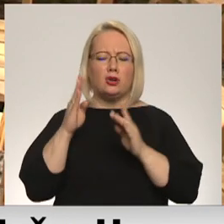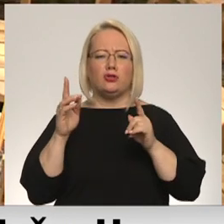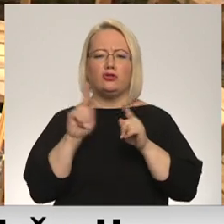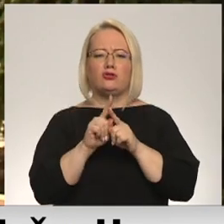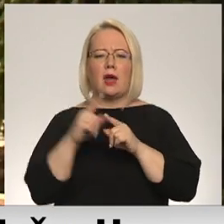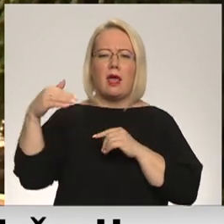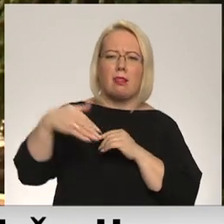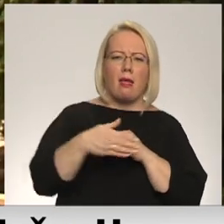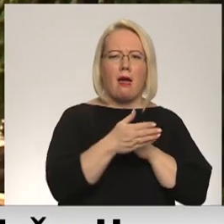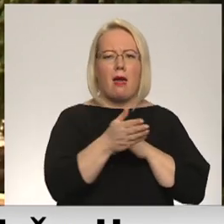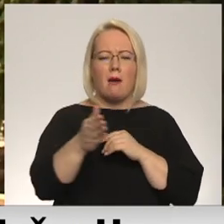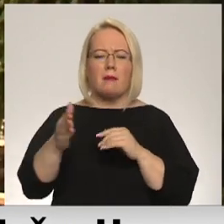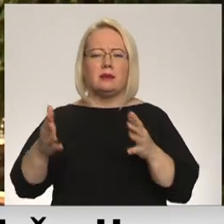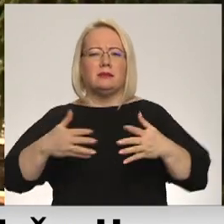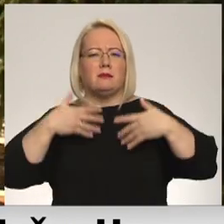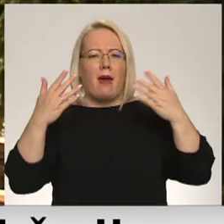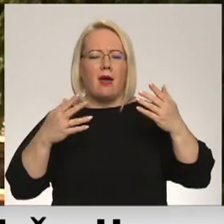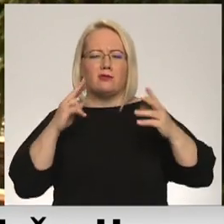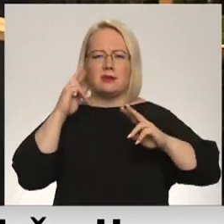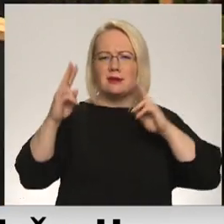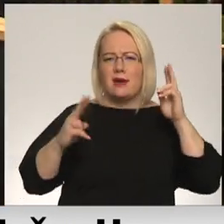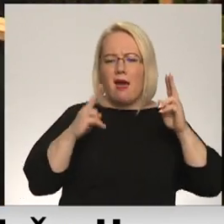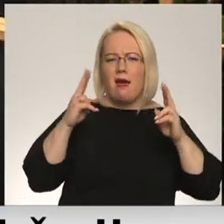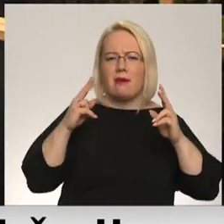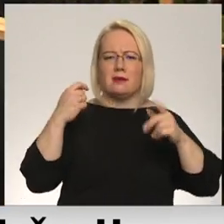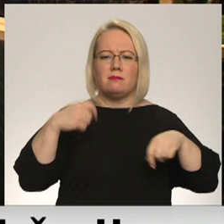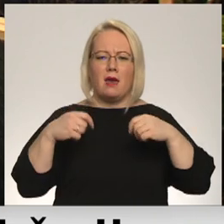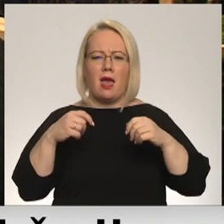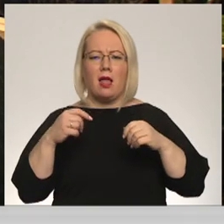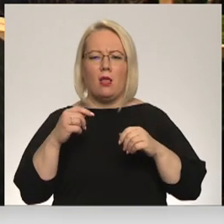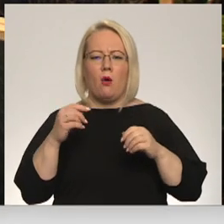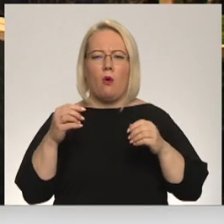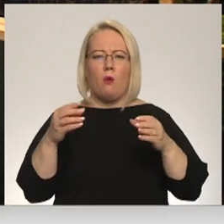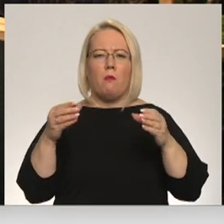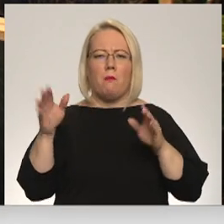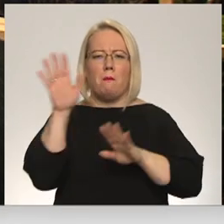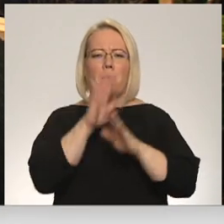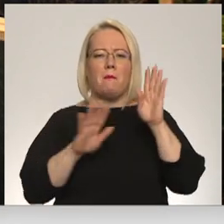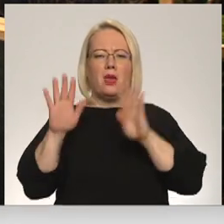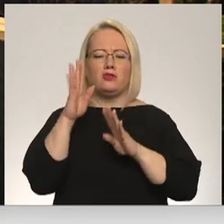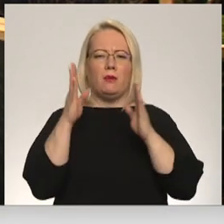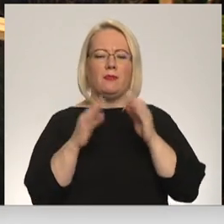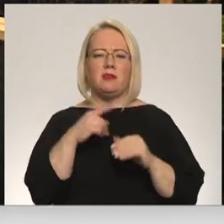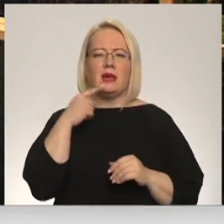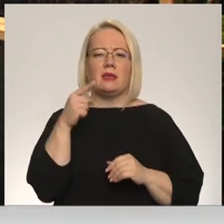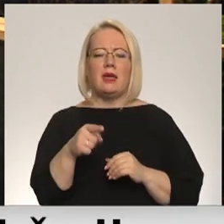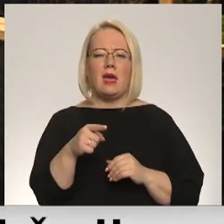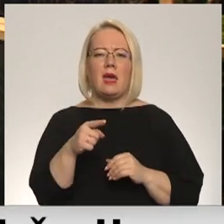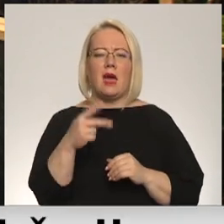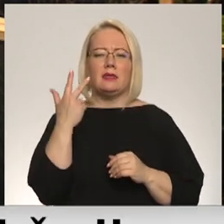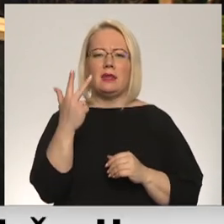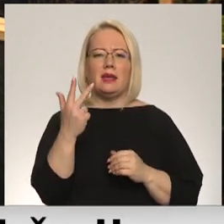vecauris skaņas smažas gaismu spēles biezoknim. Ja sākām ar to, ka kopīgi ar fūrēm trīm